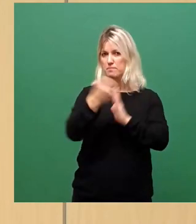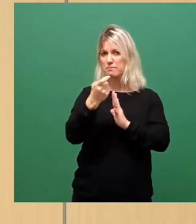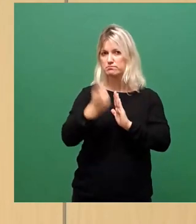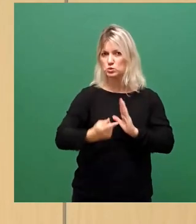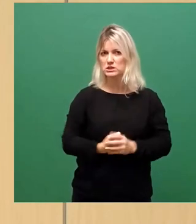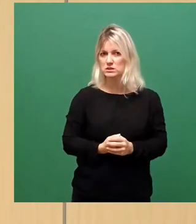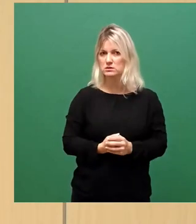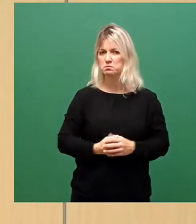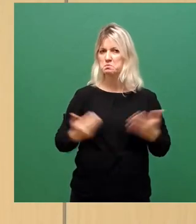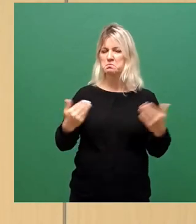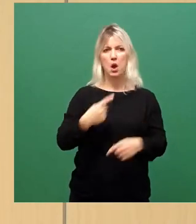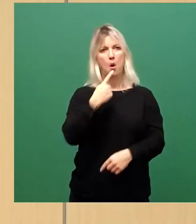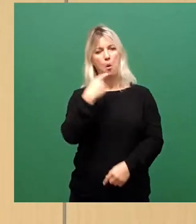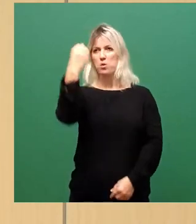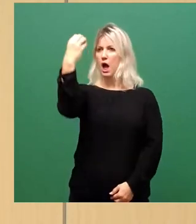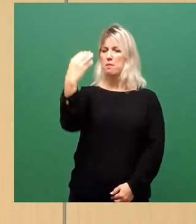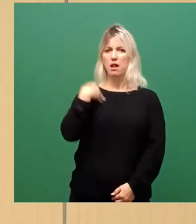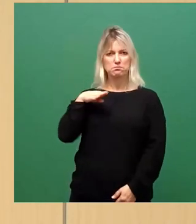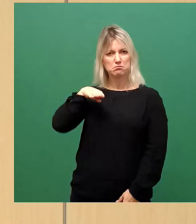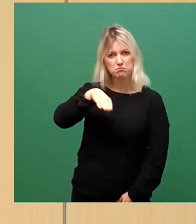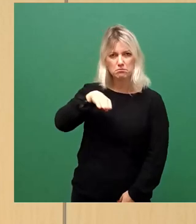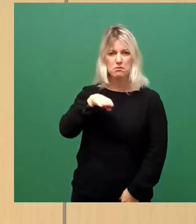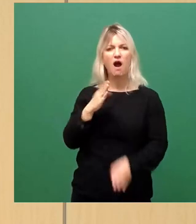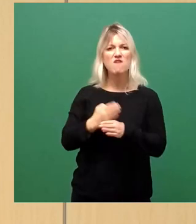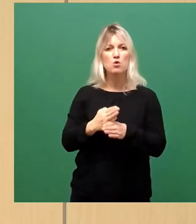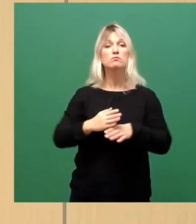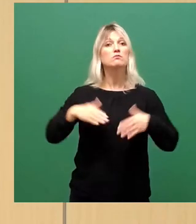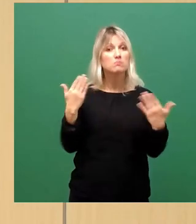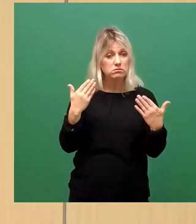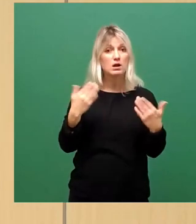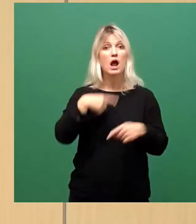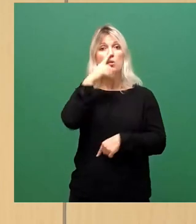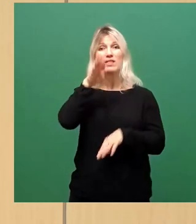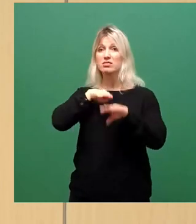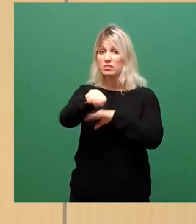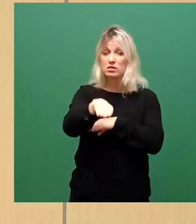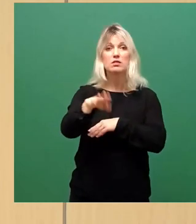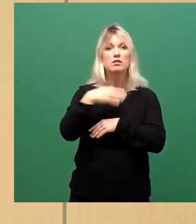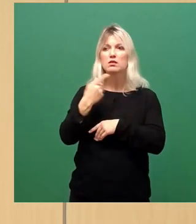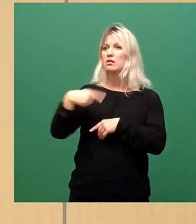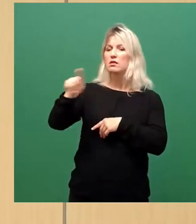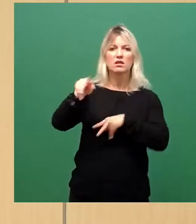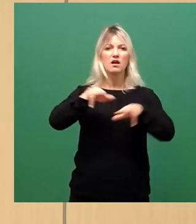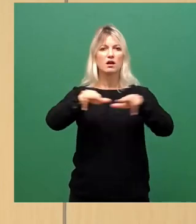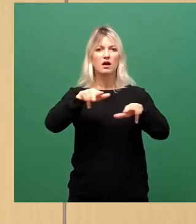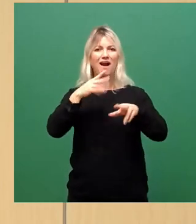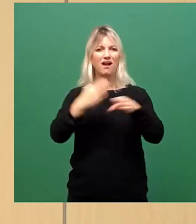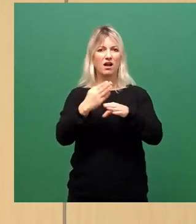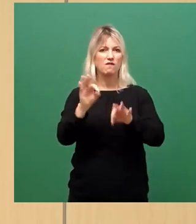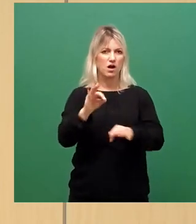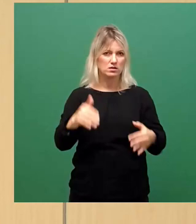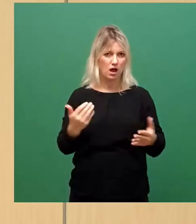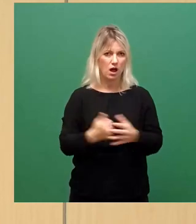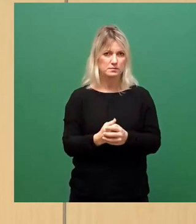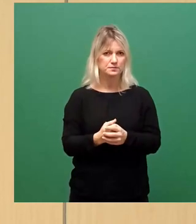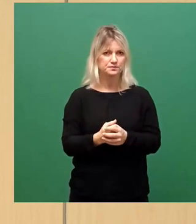an der roten Ampel halten? Weil es verkehrsgefährdend ist, wenn Sie es nicht tun, meine Damen und Herren. Und jetzt kommen wir zu dem Punkt der